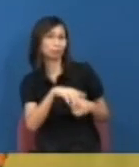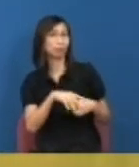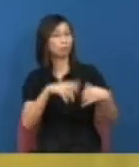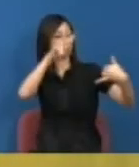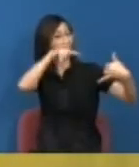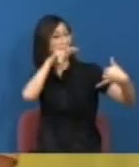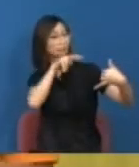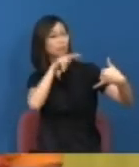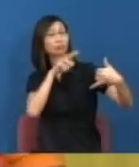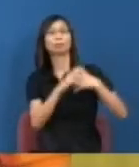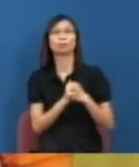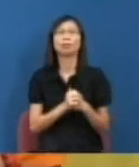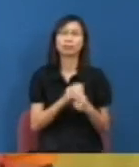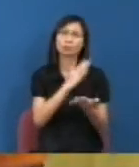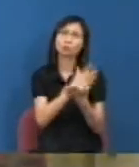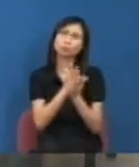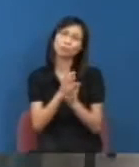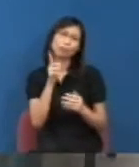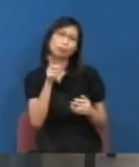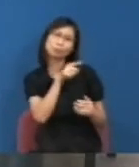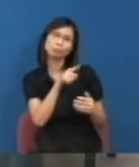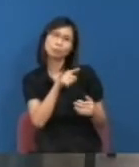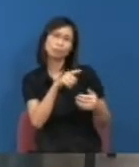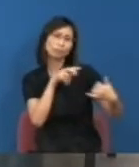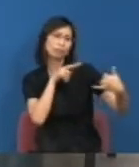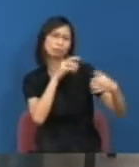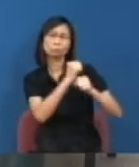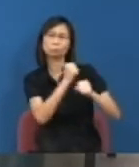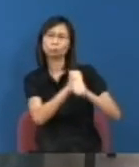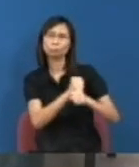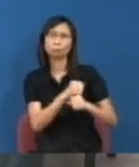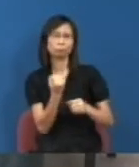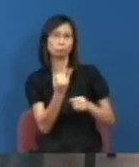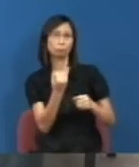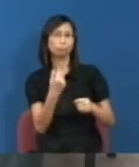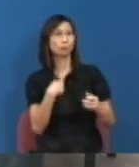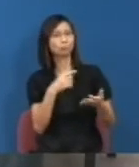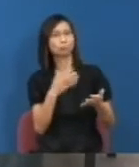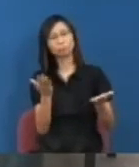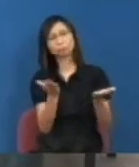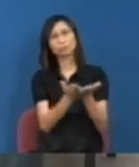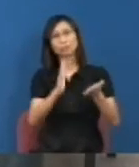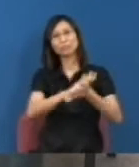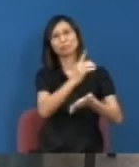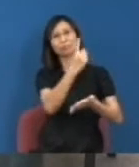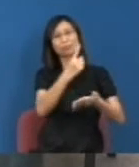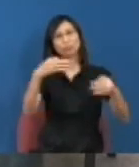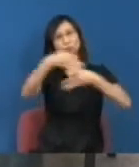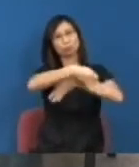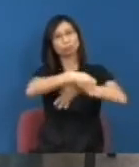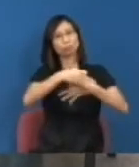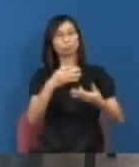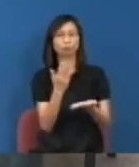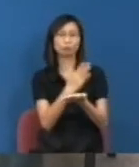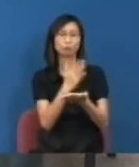知幾年約你肺不是很乾淨就先給你年約你肺乾淨我才再看你可不可以我再給個長一點的約